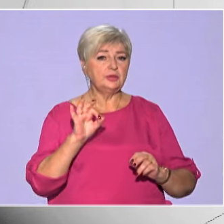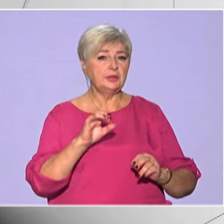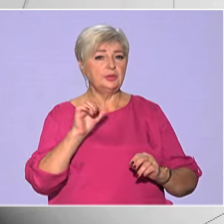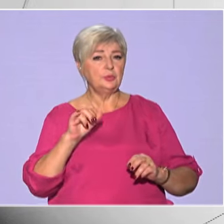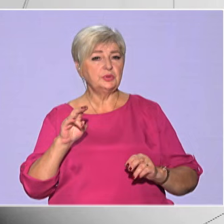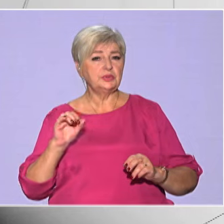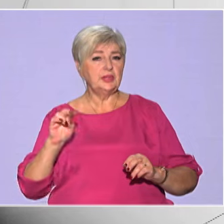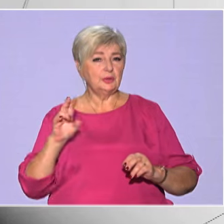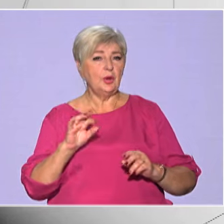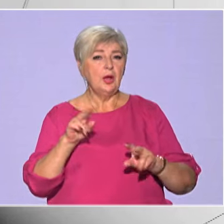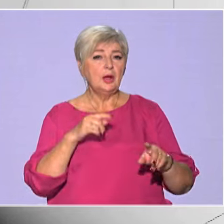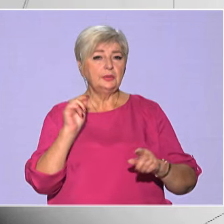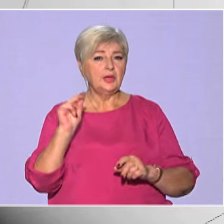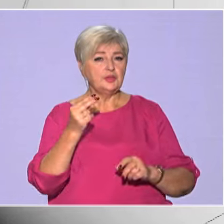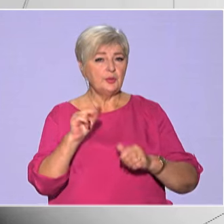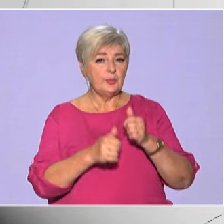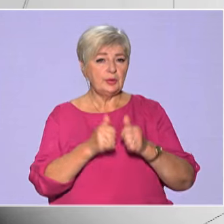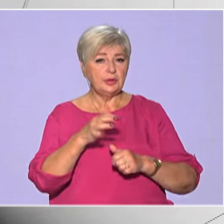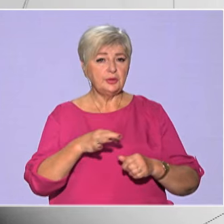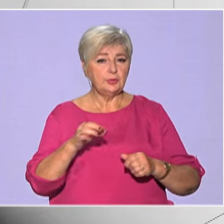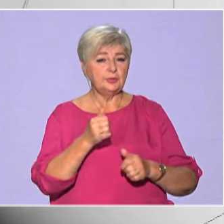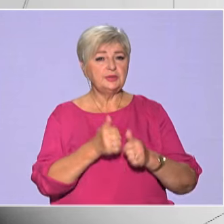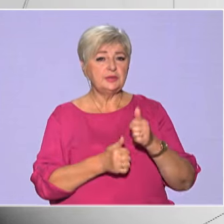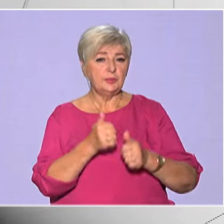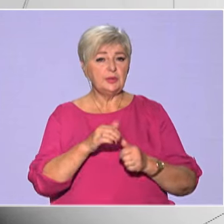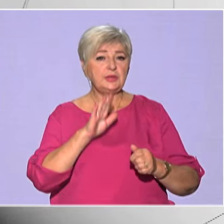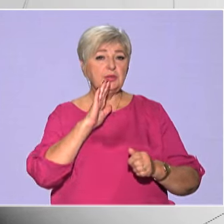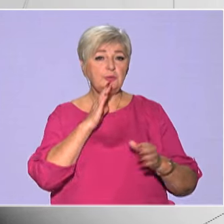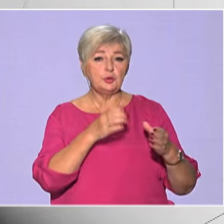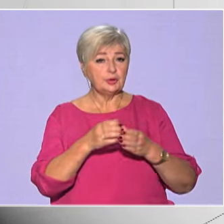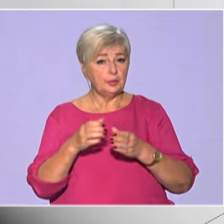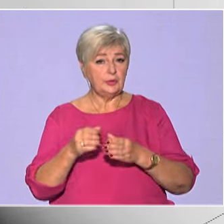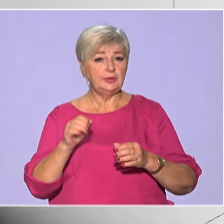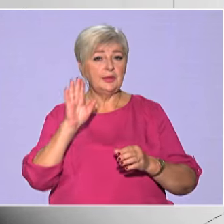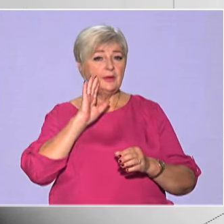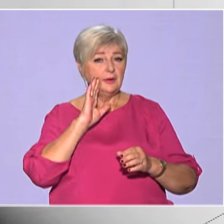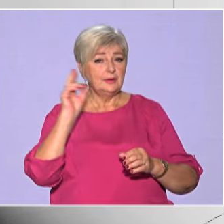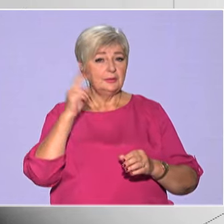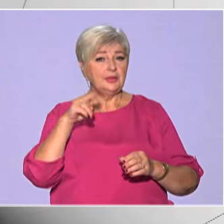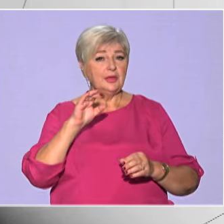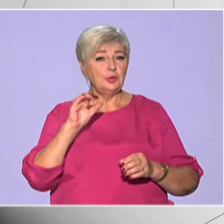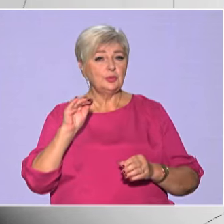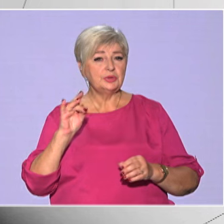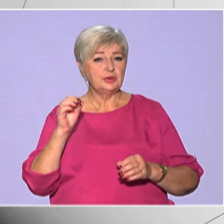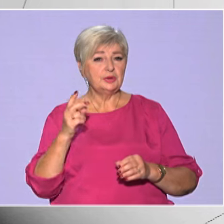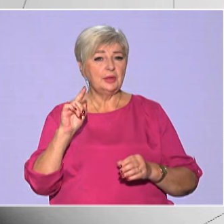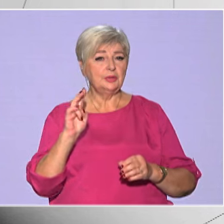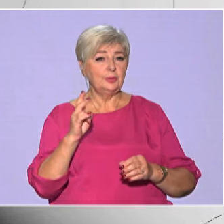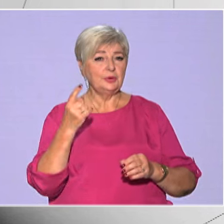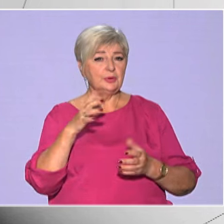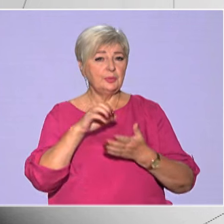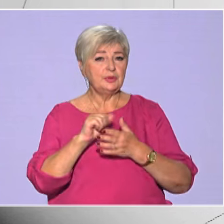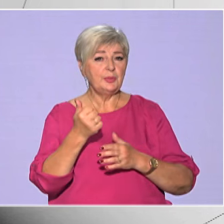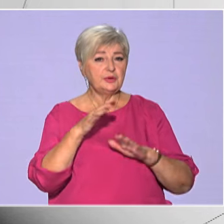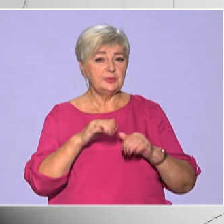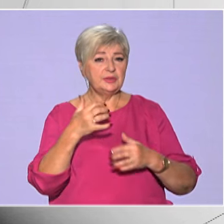Усенко. На чемпіонаті області змагалися і дівочі команди. Вихованки ДЮСШ номер один посіли перше місце